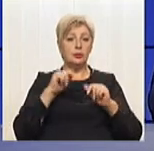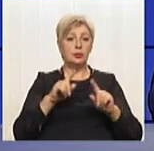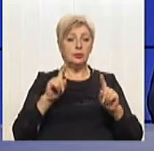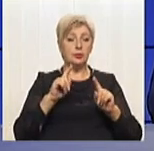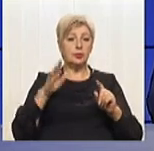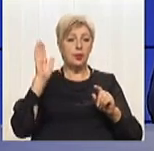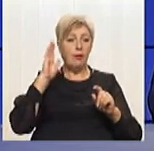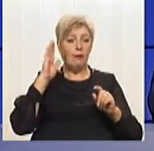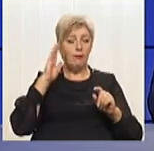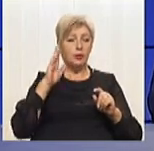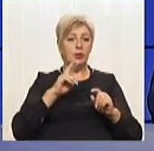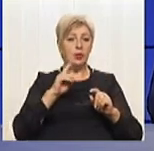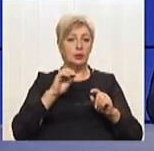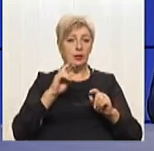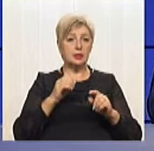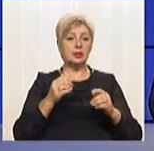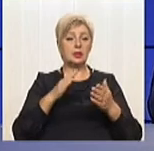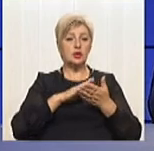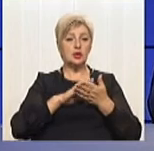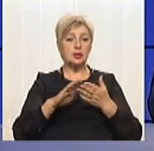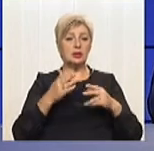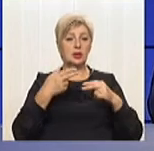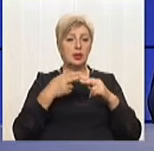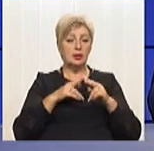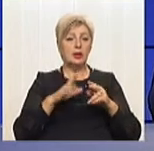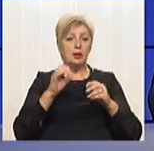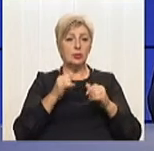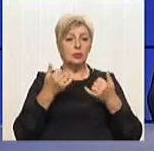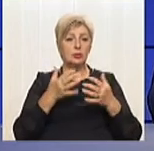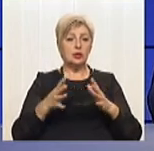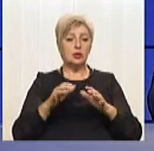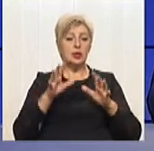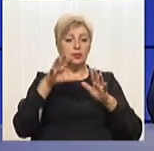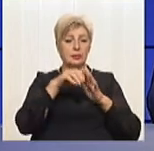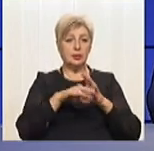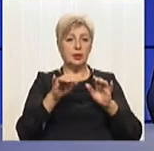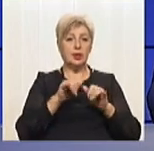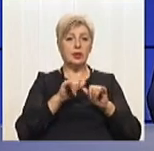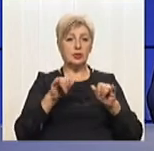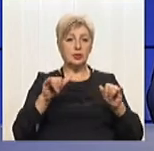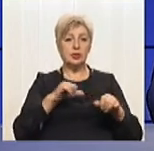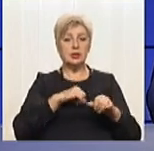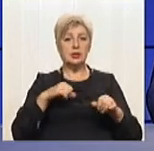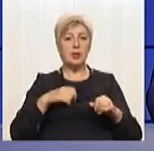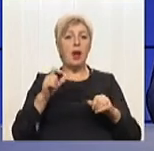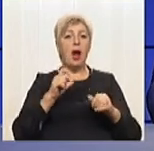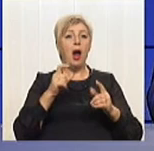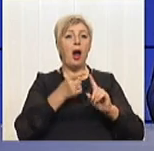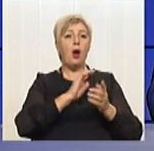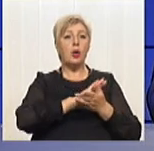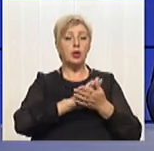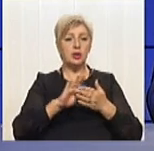водоканальська, чисто технологічна, вже суміщена і розширена до проблематики саме екологічної. Бо ми